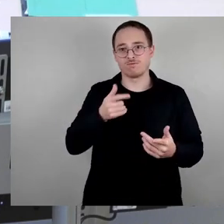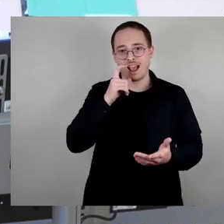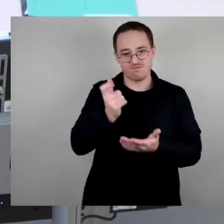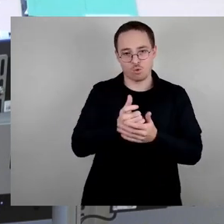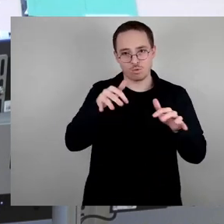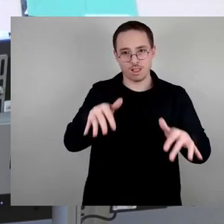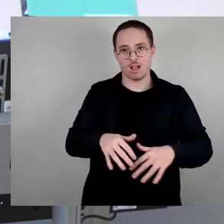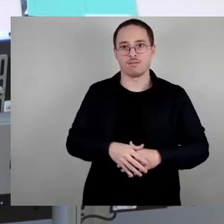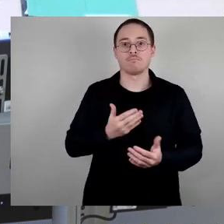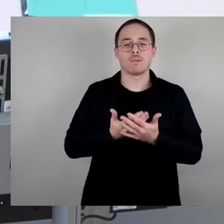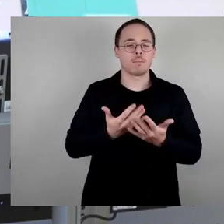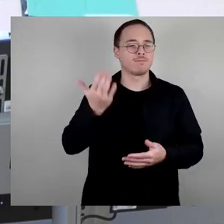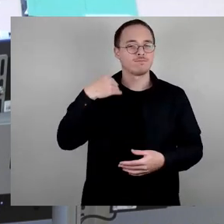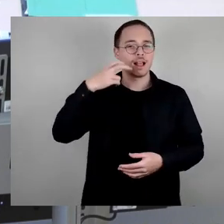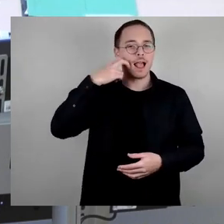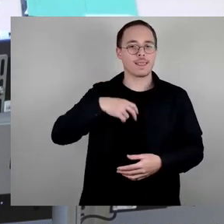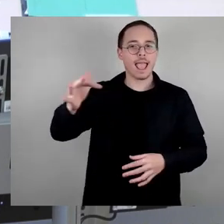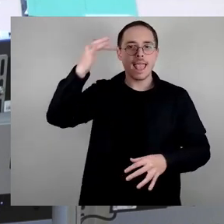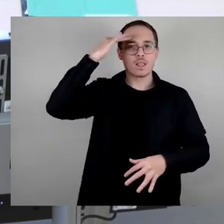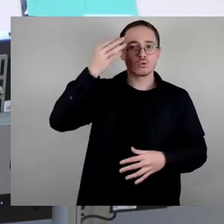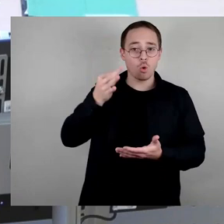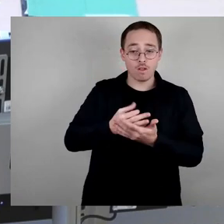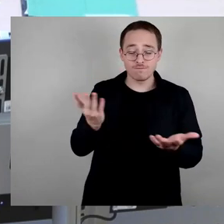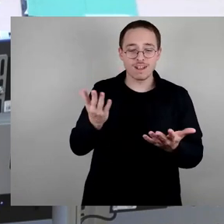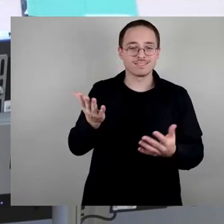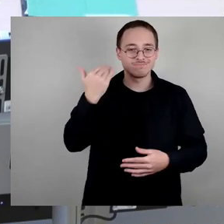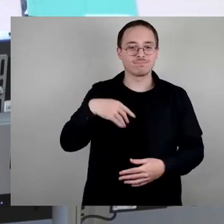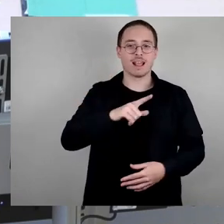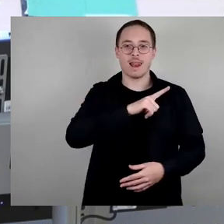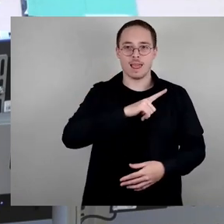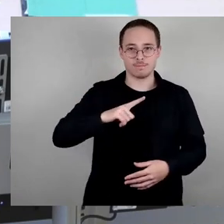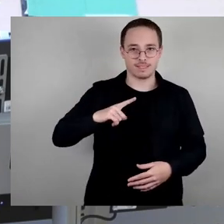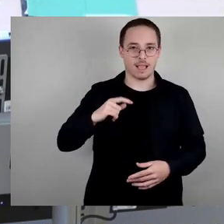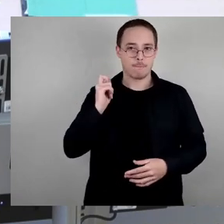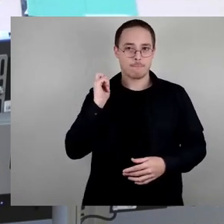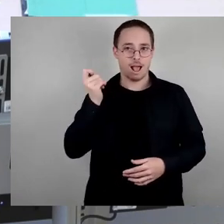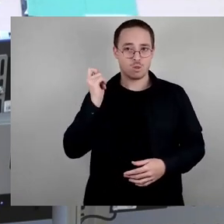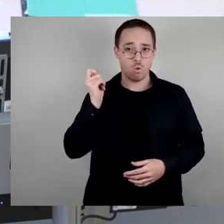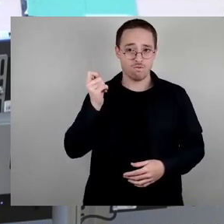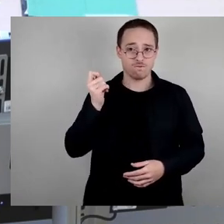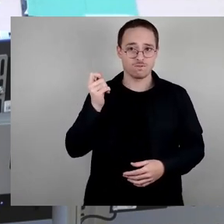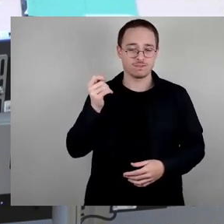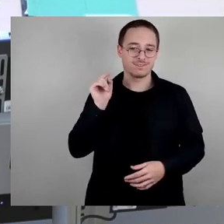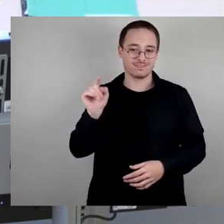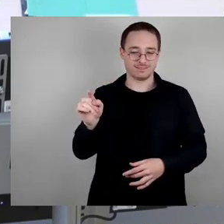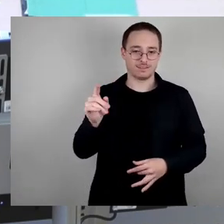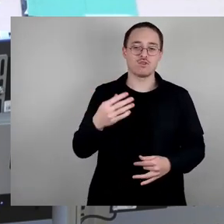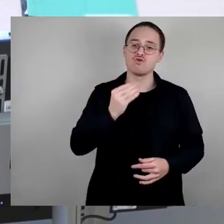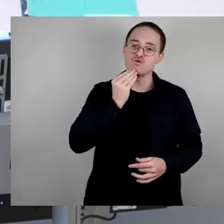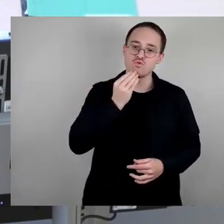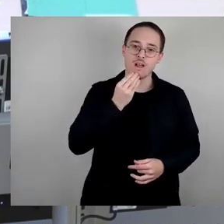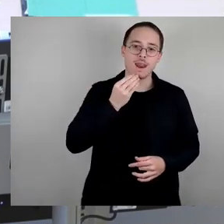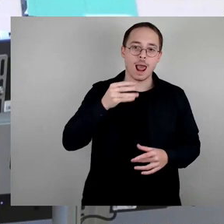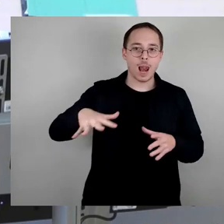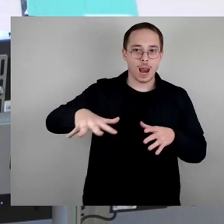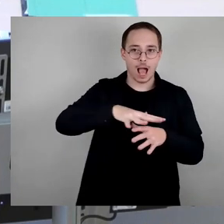Leipziger Bahnhof als Ort der Deportation der jüdischen Mitbürger, das Judenlager Hellerau, Zwangsarbeiterbaracken,